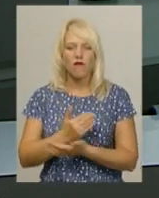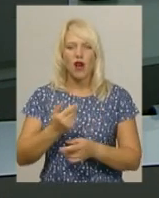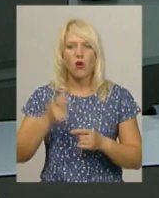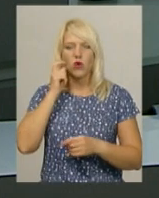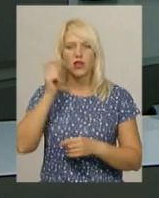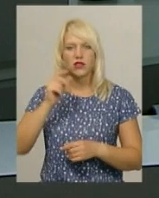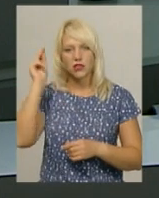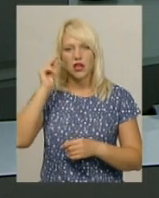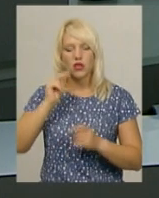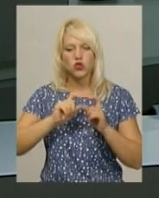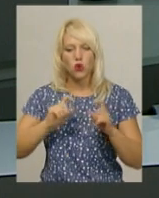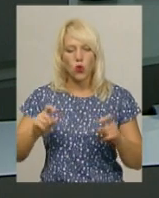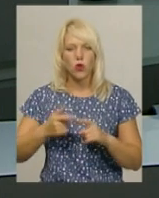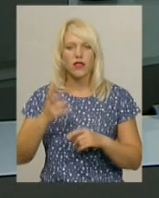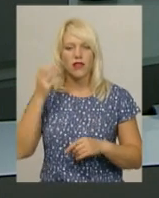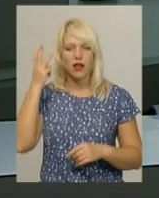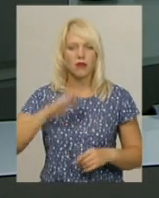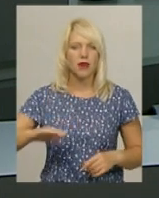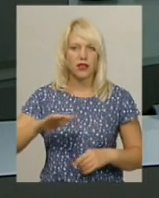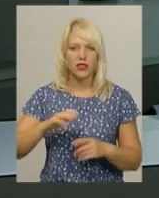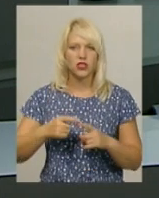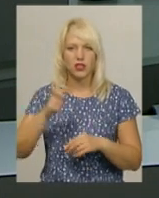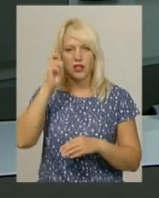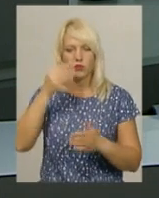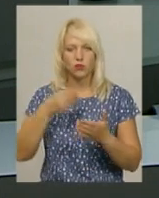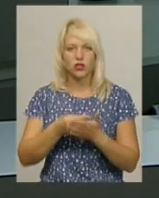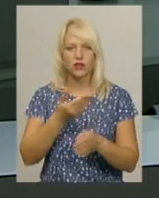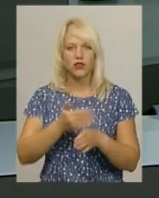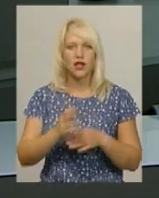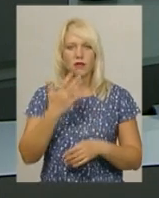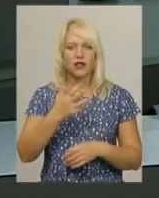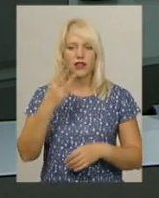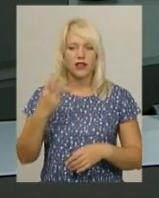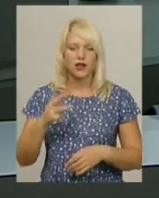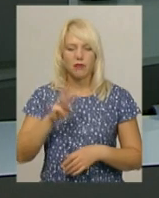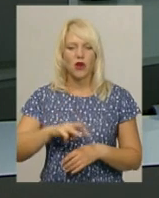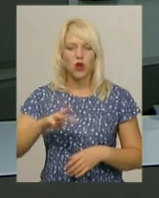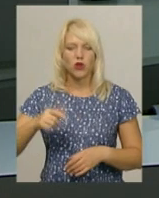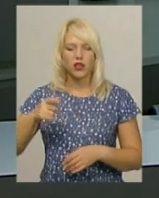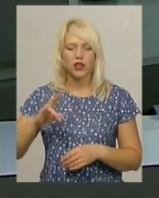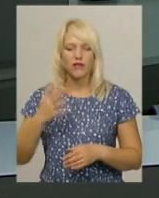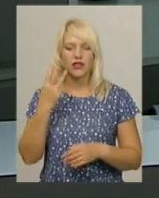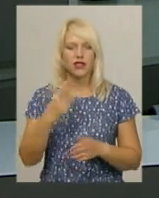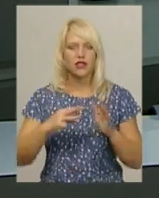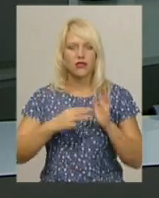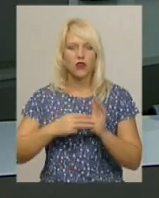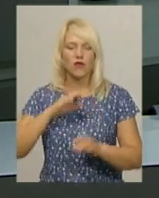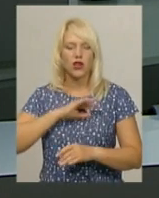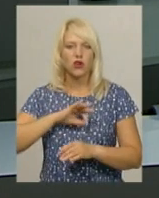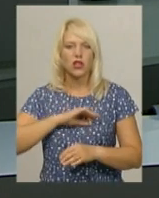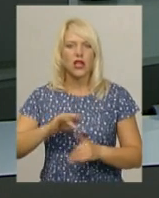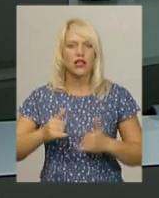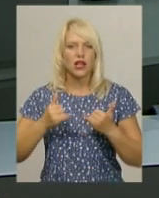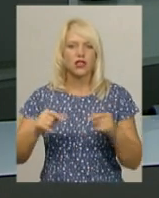З держбюджету на реформу освіти Хмельниччина отримала майже 53 мільйони гривень, 37 з яких використили для створення матеріально